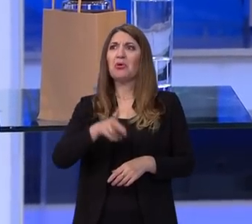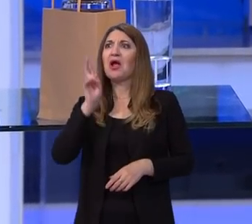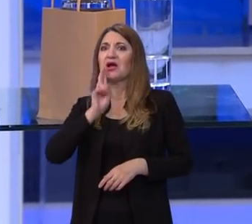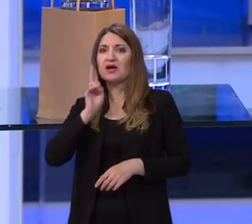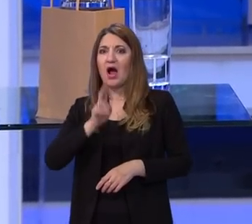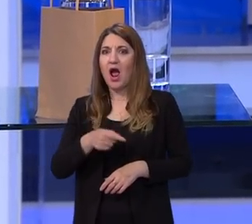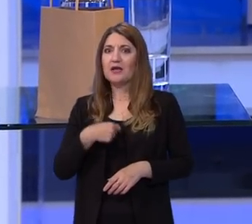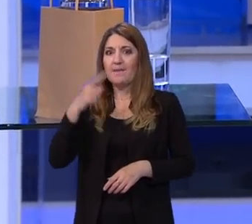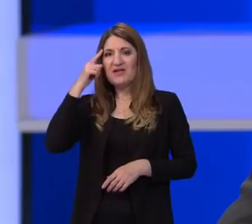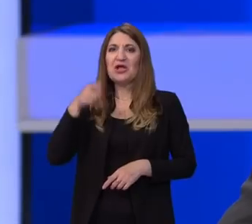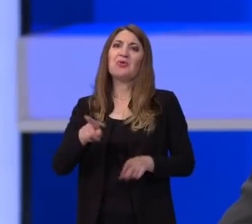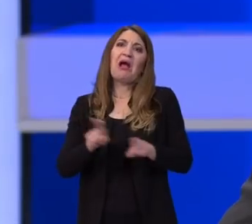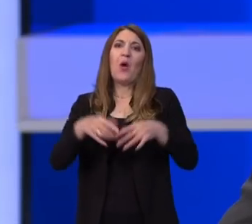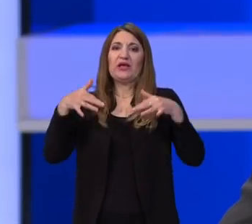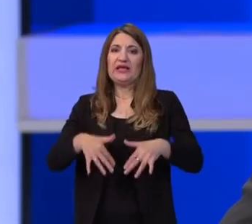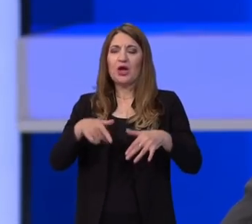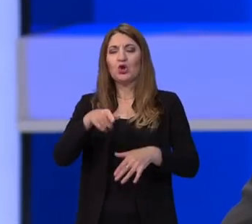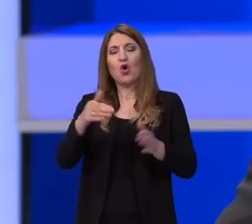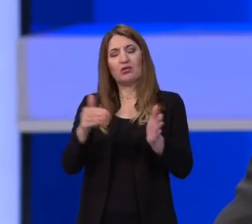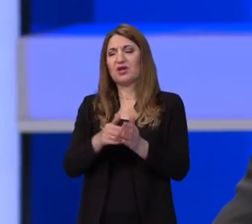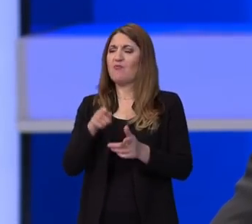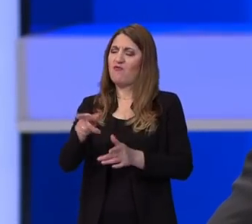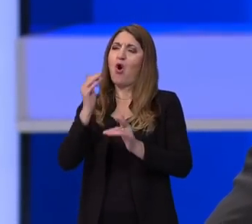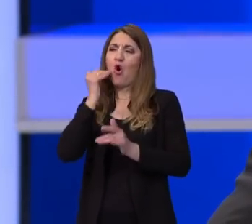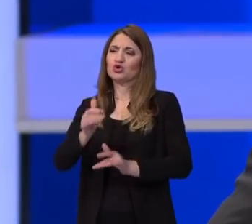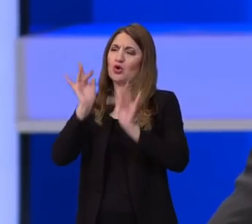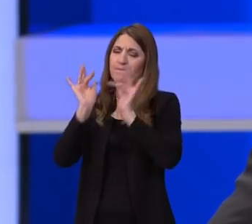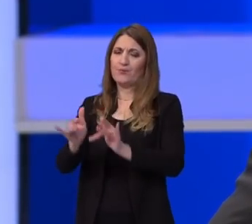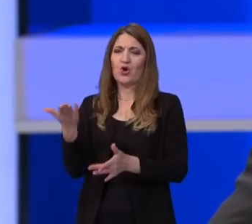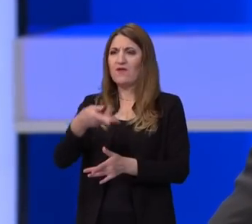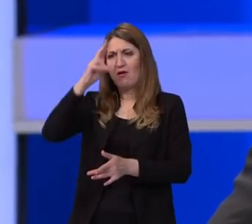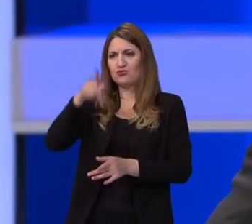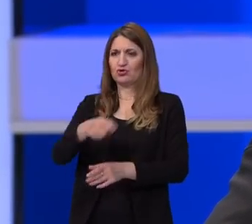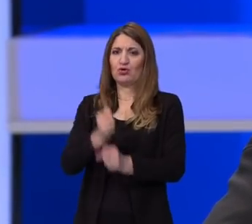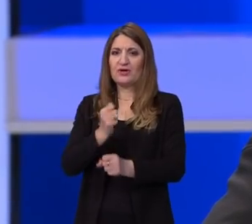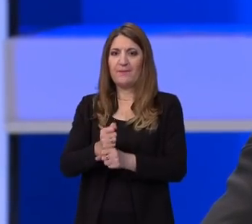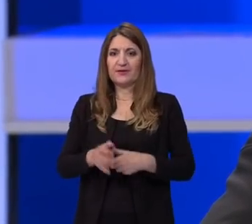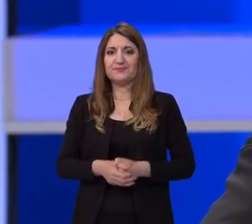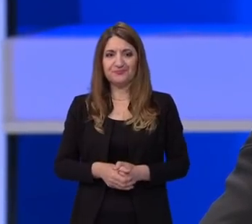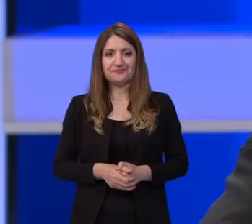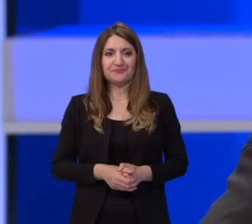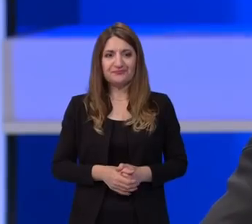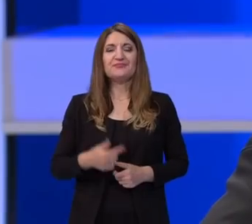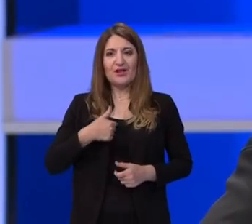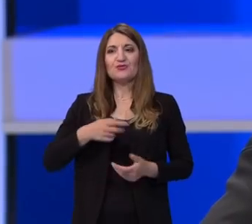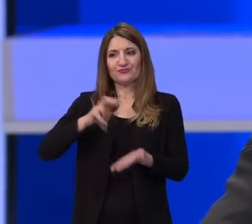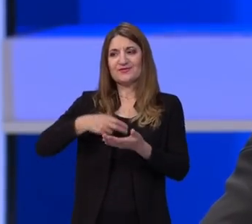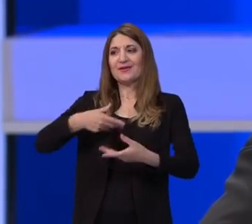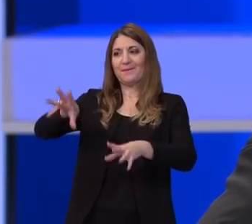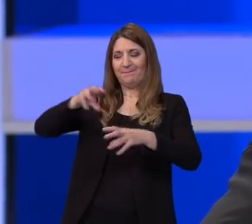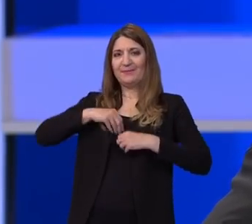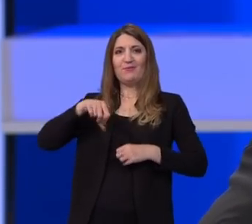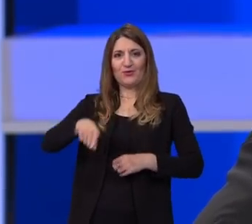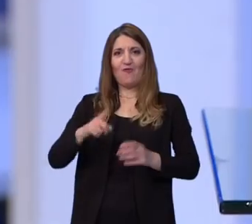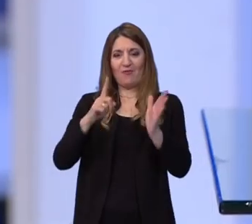smatrate da je to doista nešto što treba oštro osuditi. Ministre. Ja ću sada radošću primiti ovaj dezenficijans koju ću